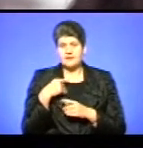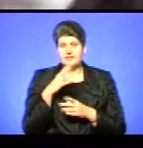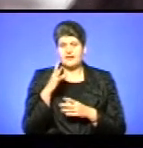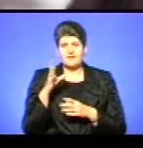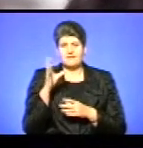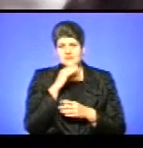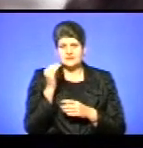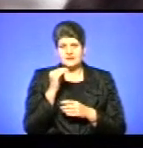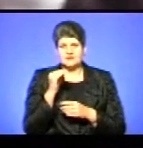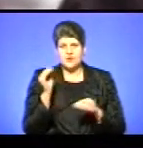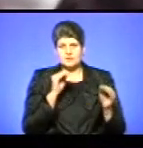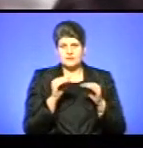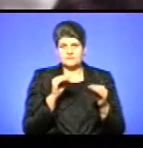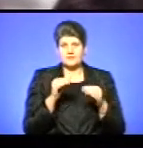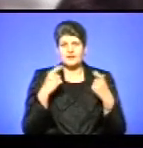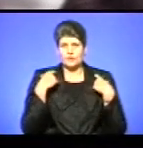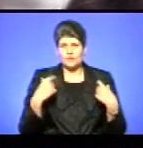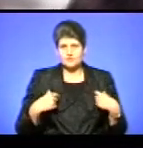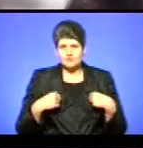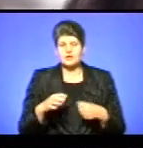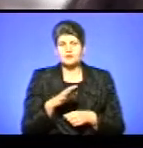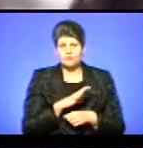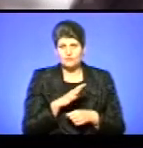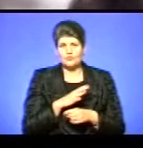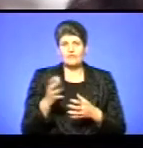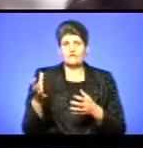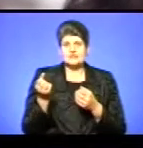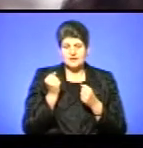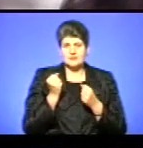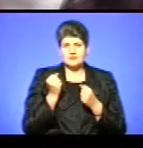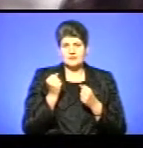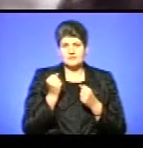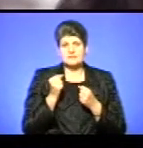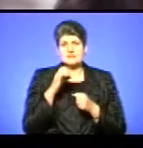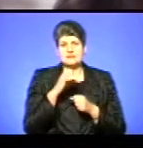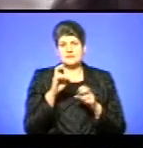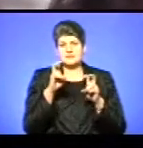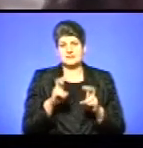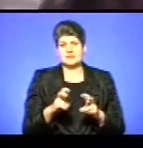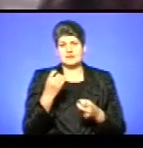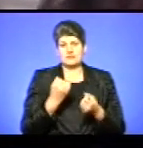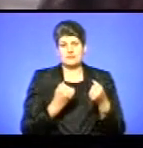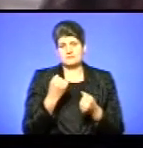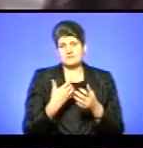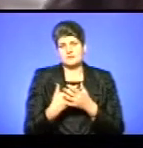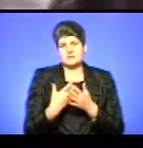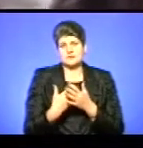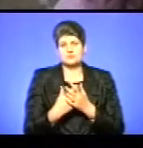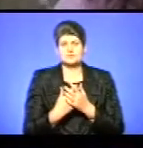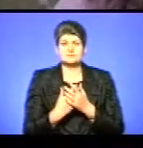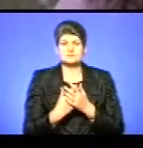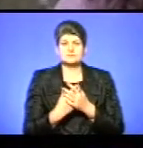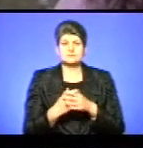розпакувати наплічник, тобто я той наплічник, що в мене був, вхопила. Ми з Сергієм сіли в машину і десь, напевно, на